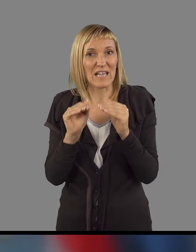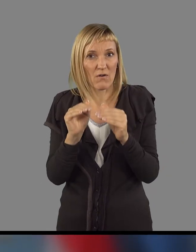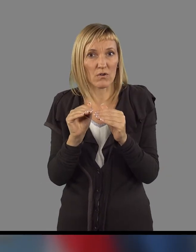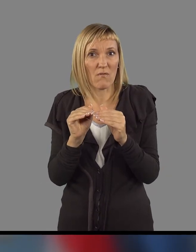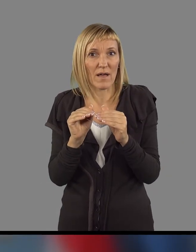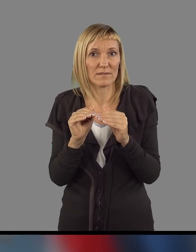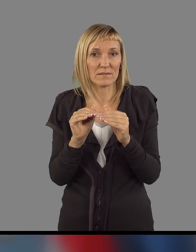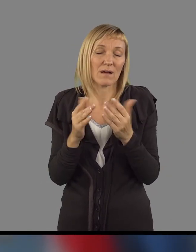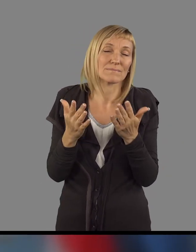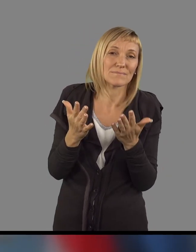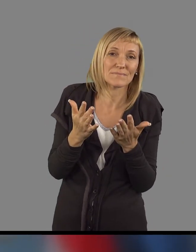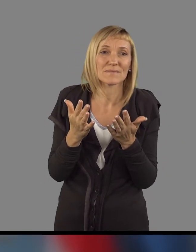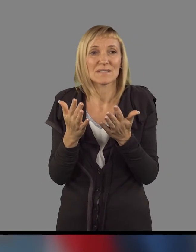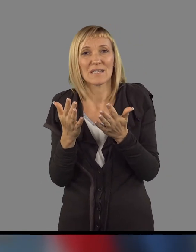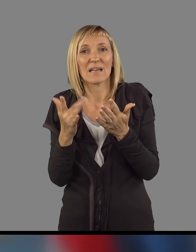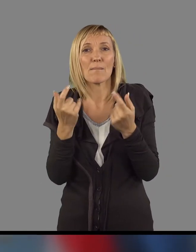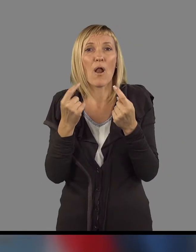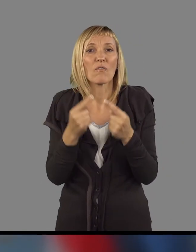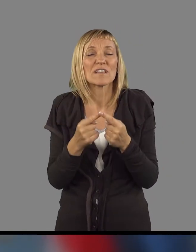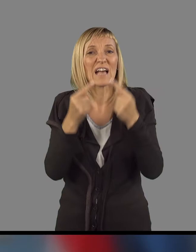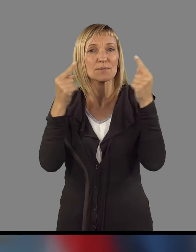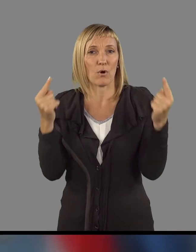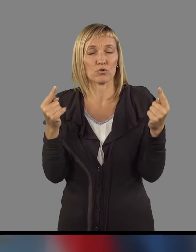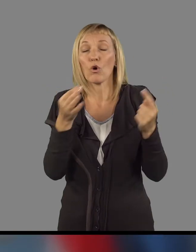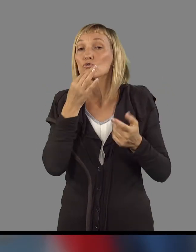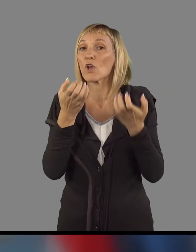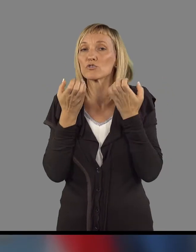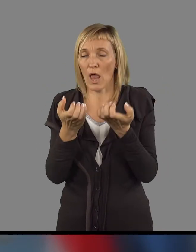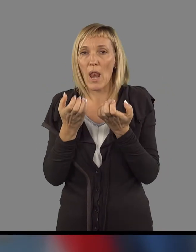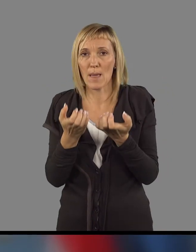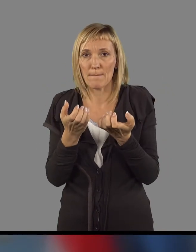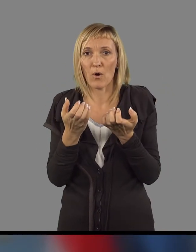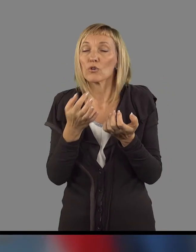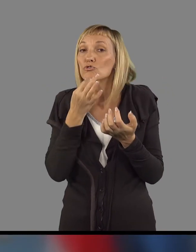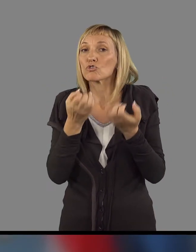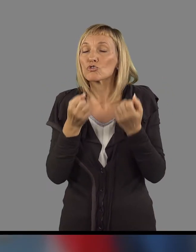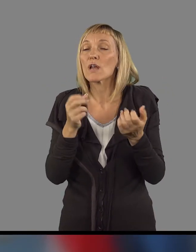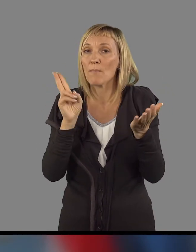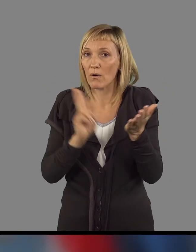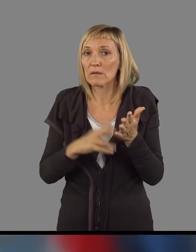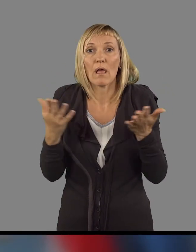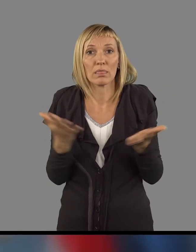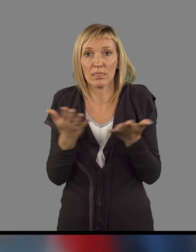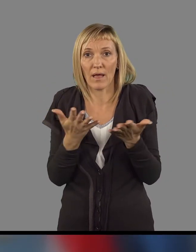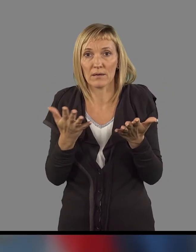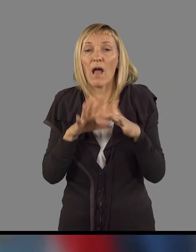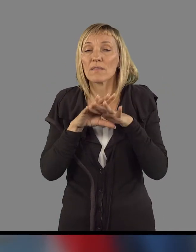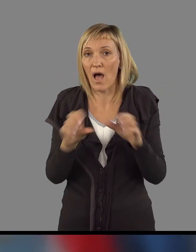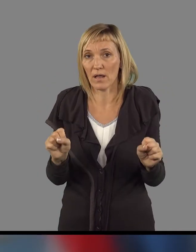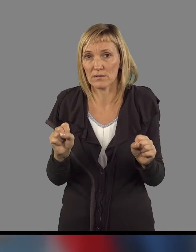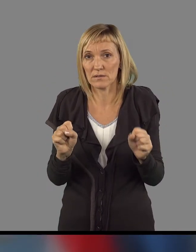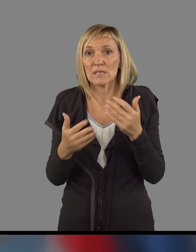sta nekoliko kontradiktorni. Ker, če želimo res nekaj tudi